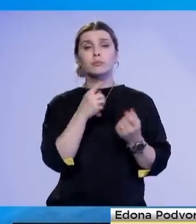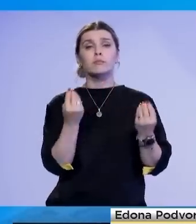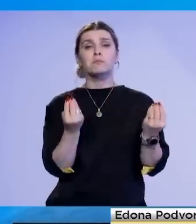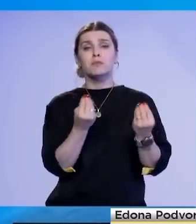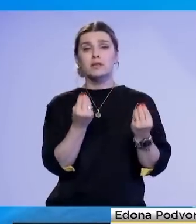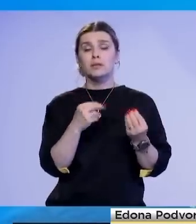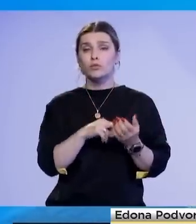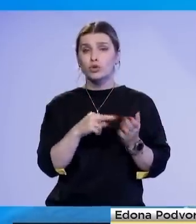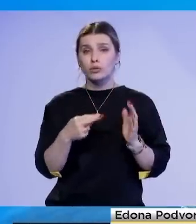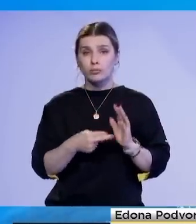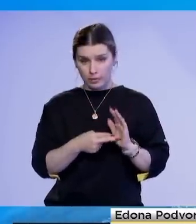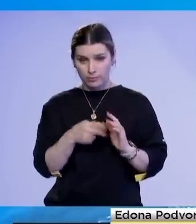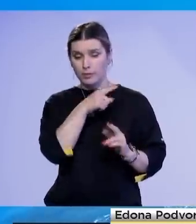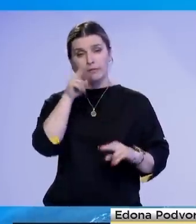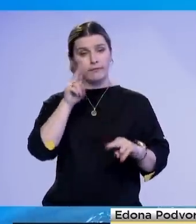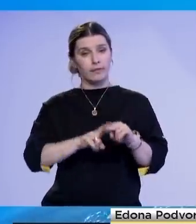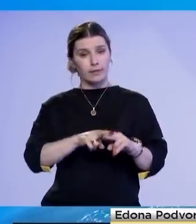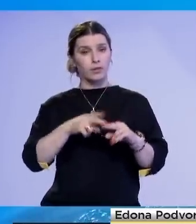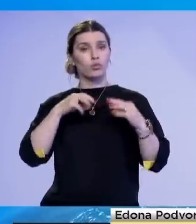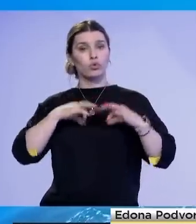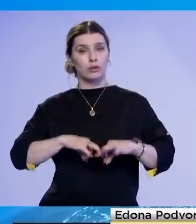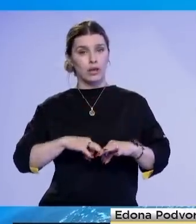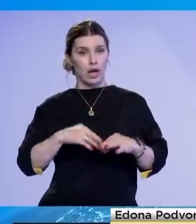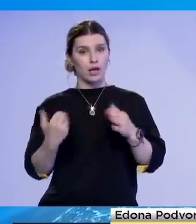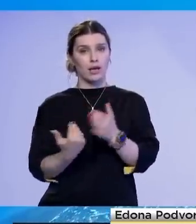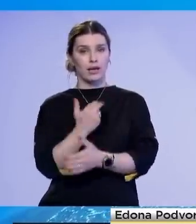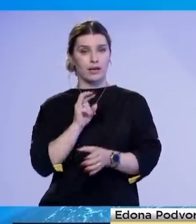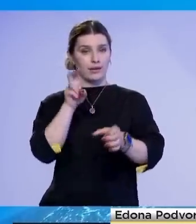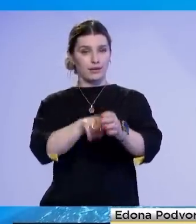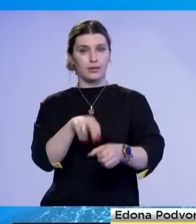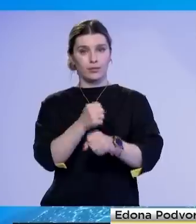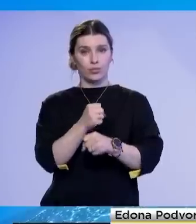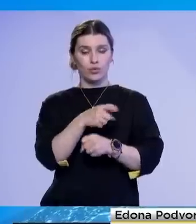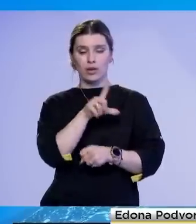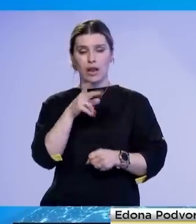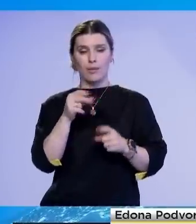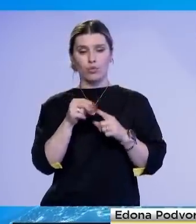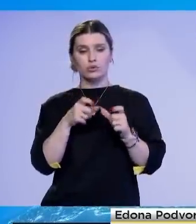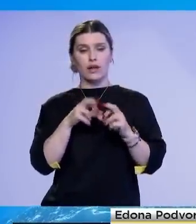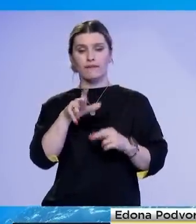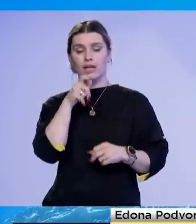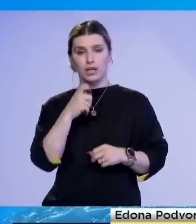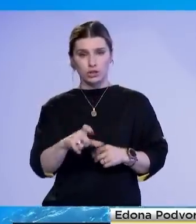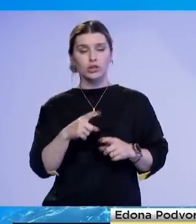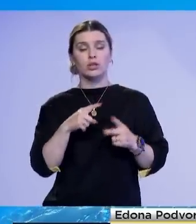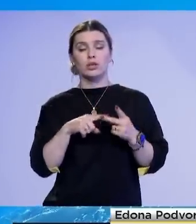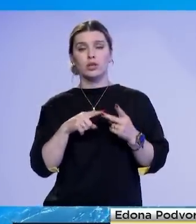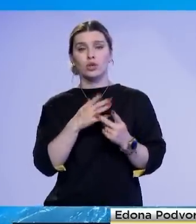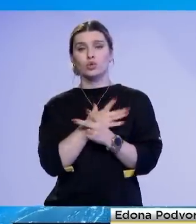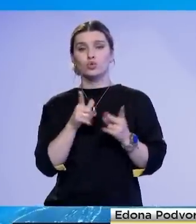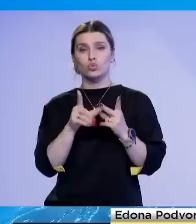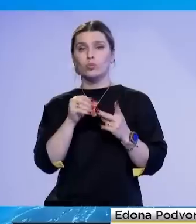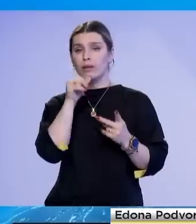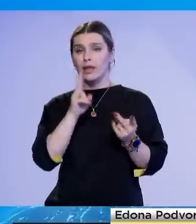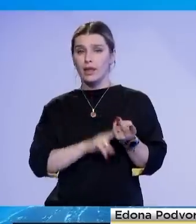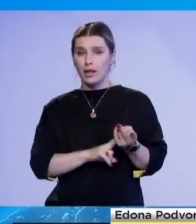përshkakt vendimit të kryetarve të sapo betuar në Leposavicë, zubin potok dhe